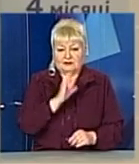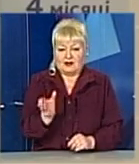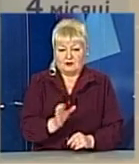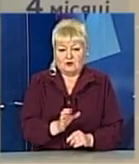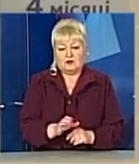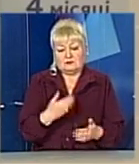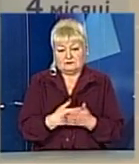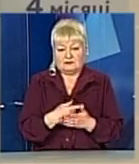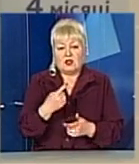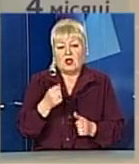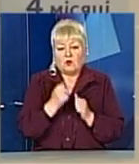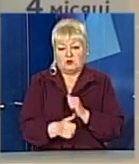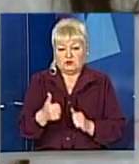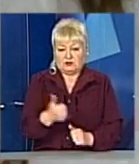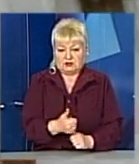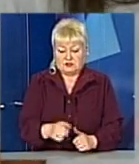щотижня.